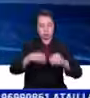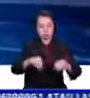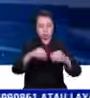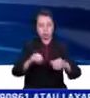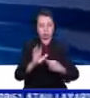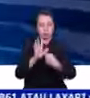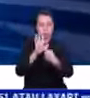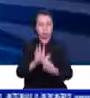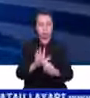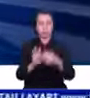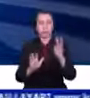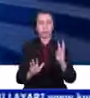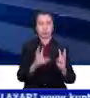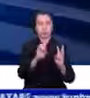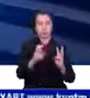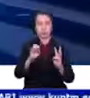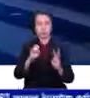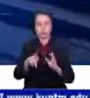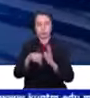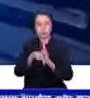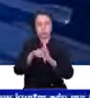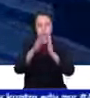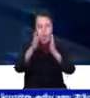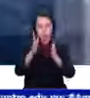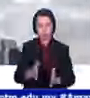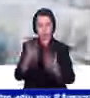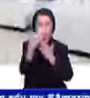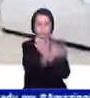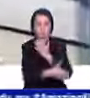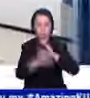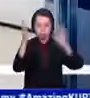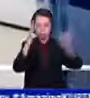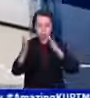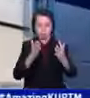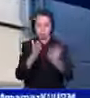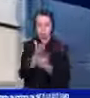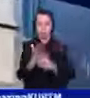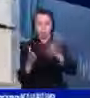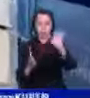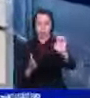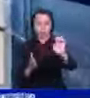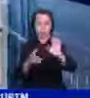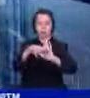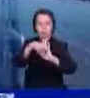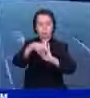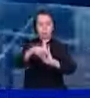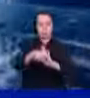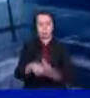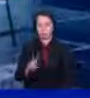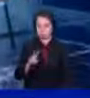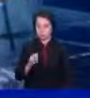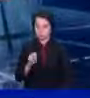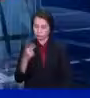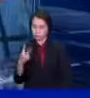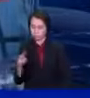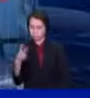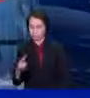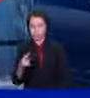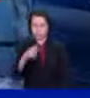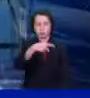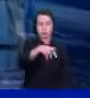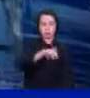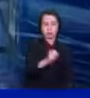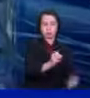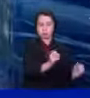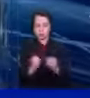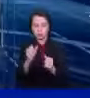menampilkan lebih 600 pempamer dari seluruh negara menerusi e-pameran. Sejak 2012, Minggu PKS Kebangsaan